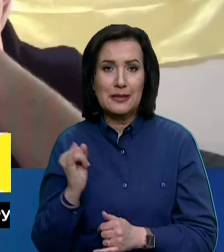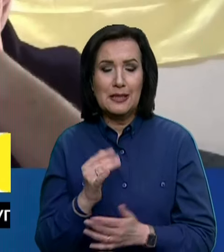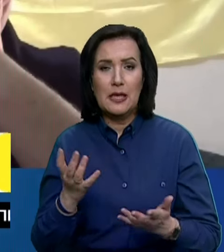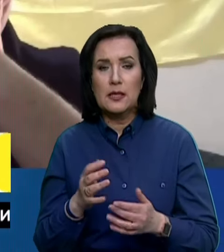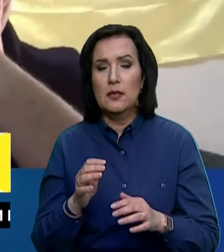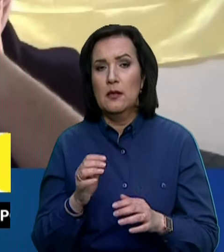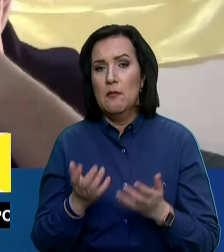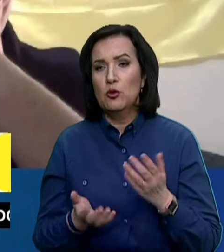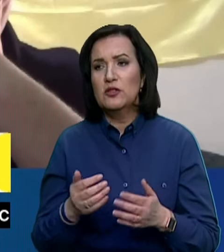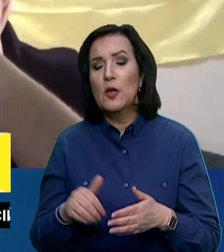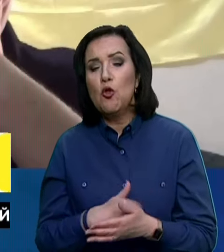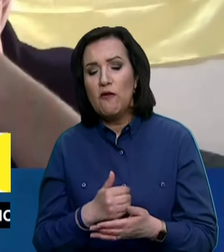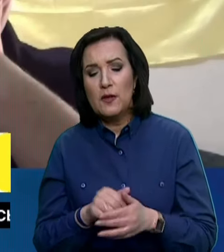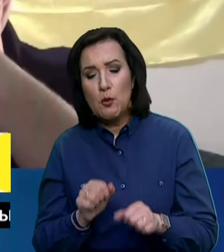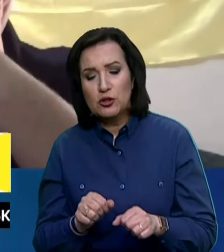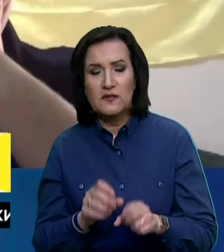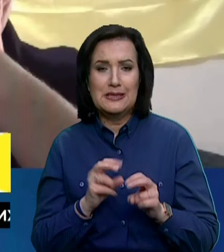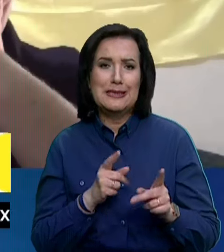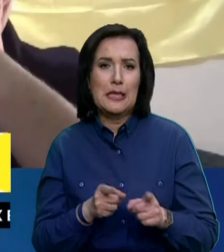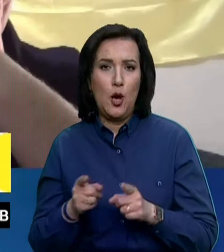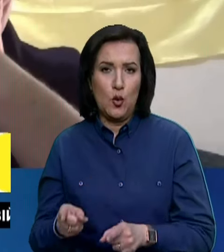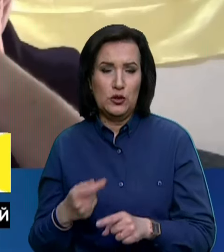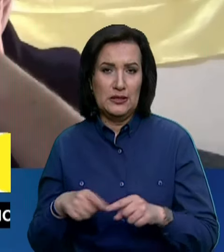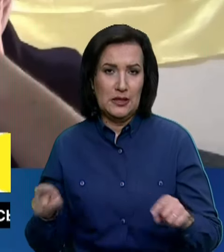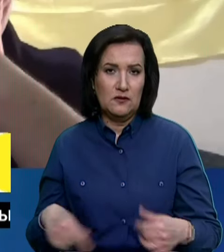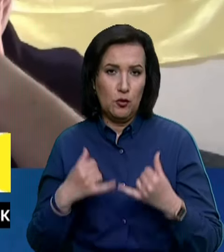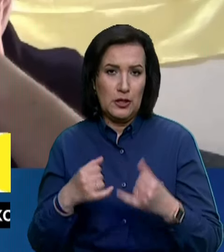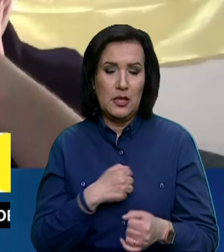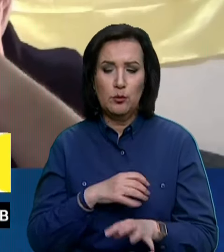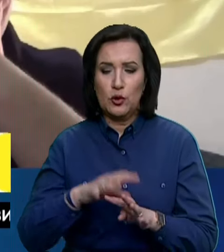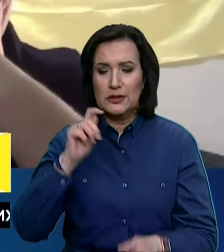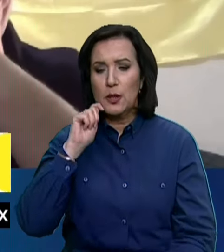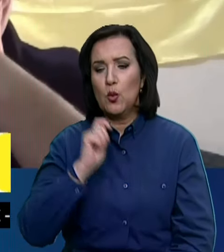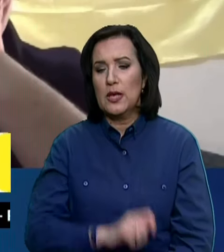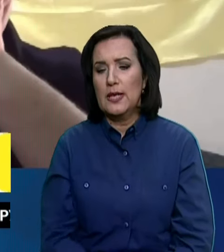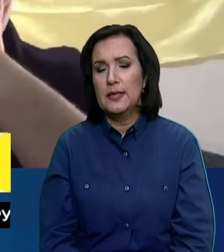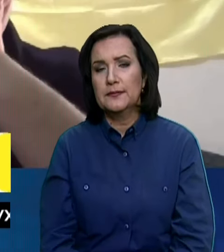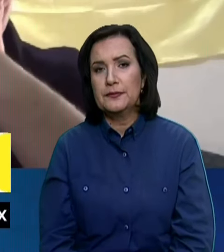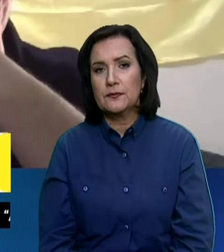І які, можливо, нові можливості і загрози, на вашу думку, це створює для Збройних сил України?